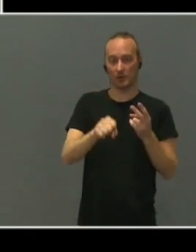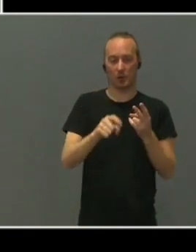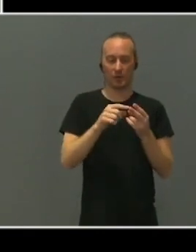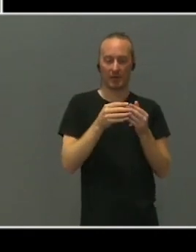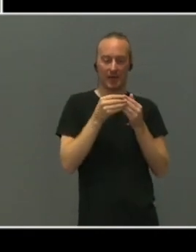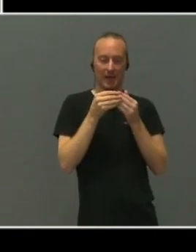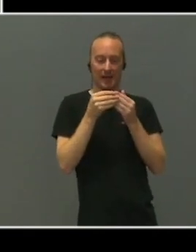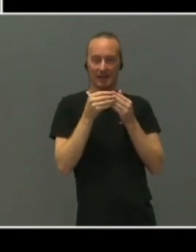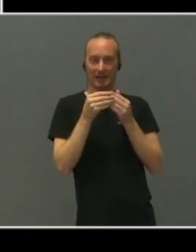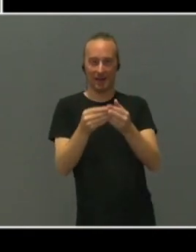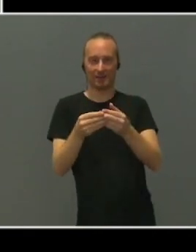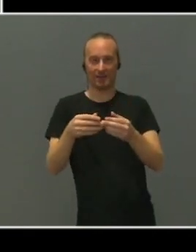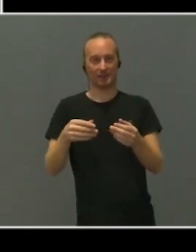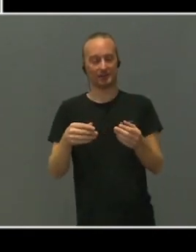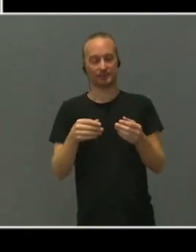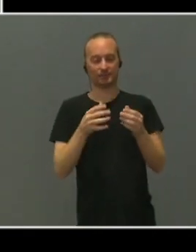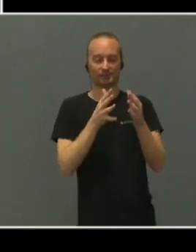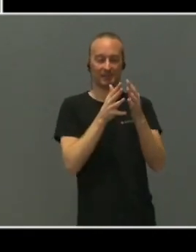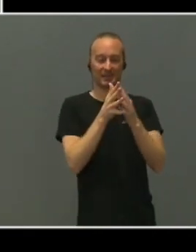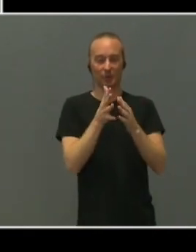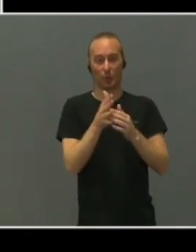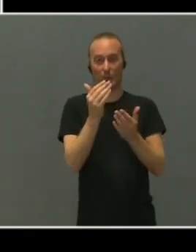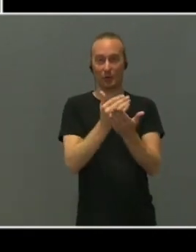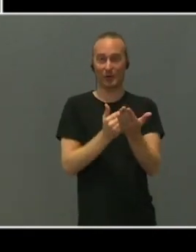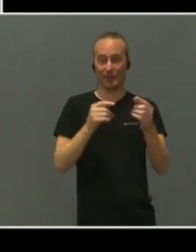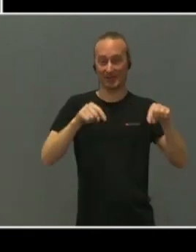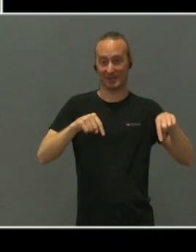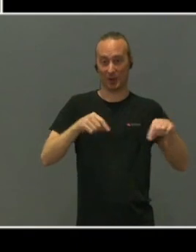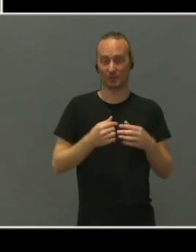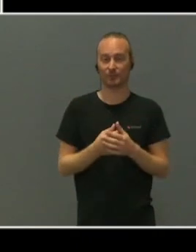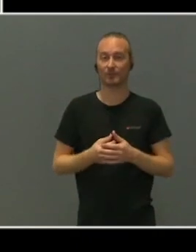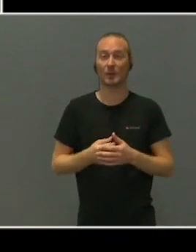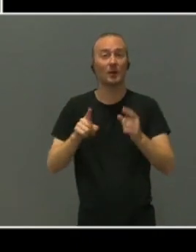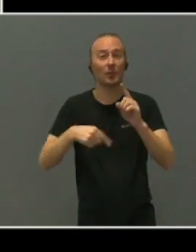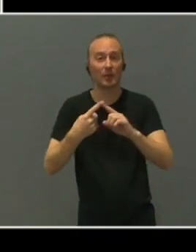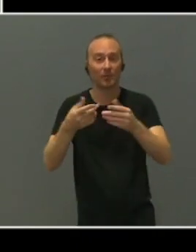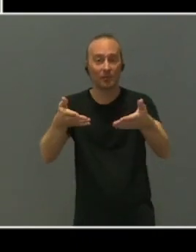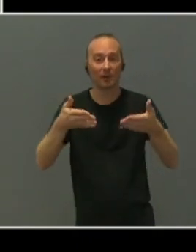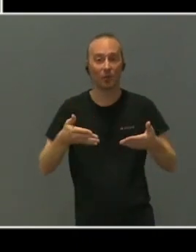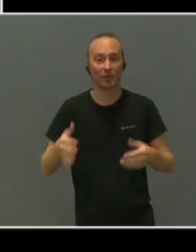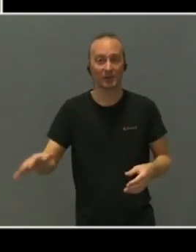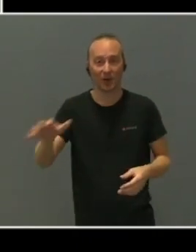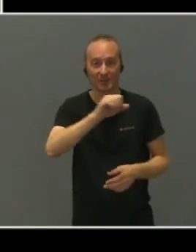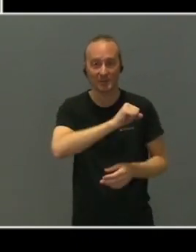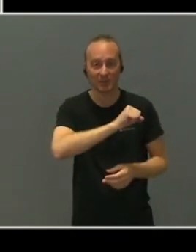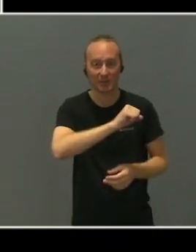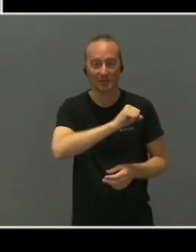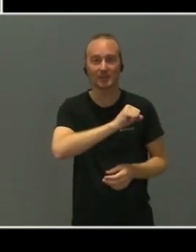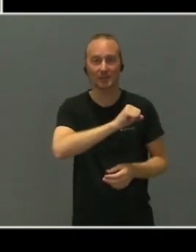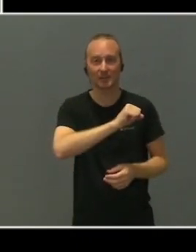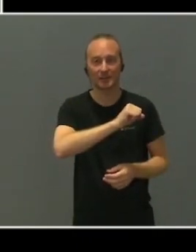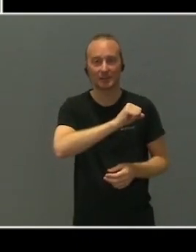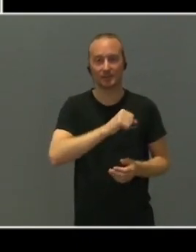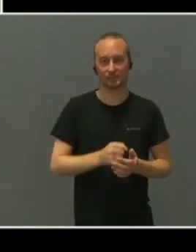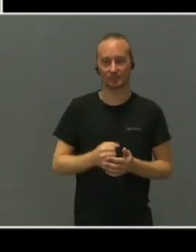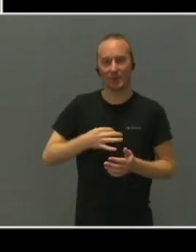igjennom en spennlig dag. Så igjen velkommen alle sammen og jeg håper